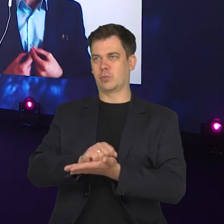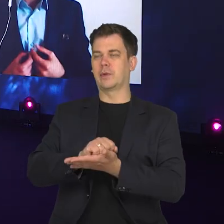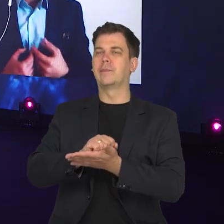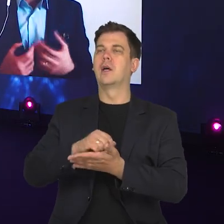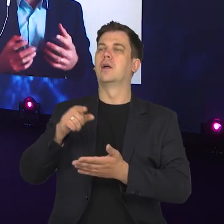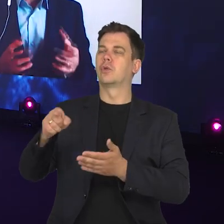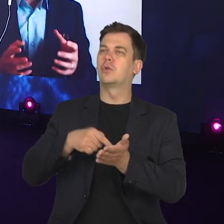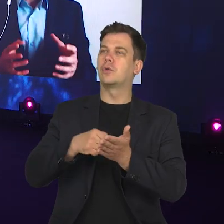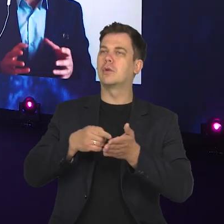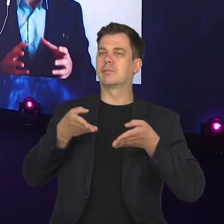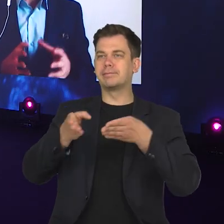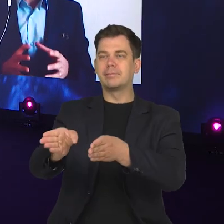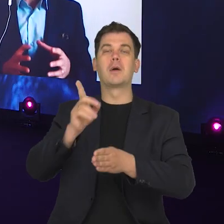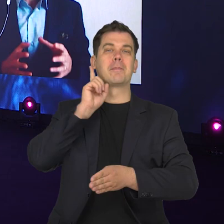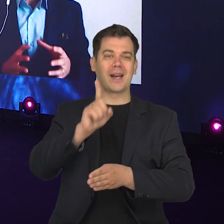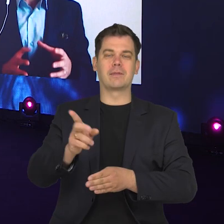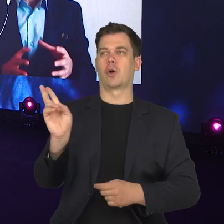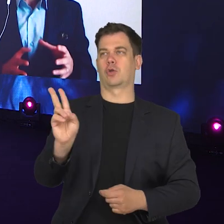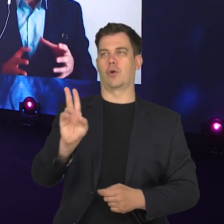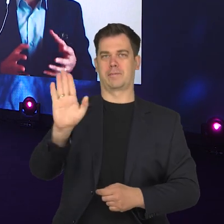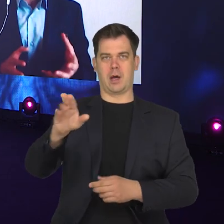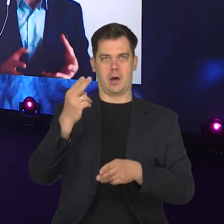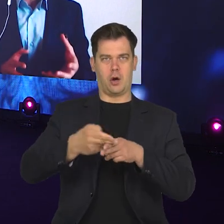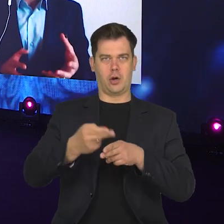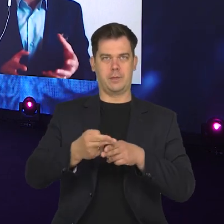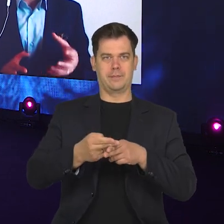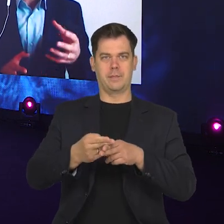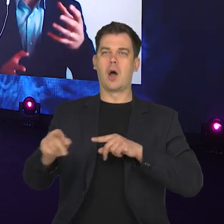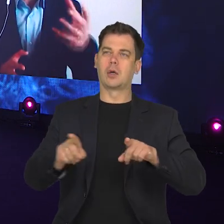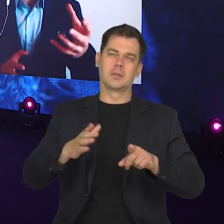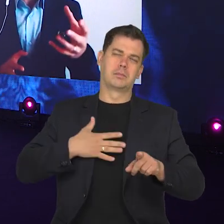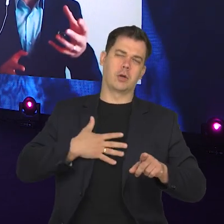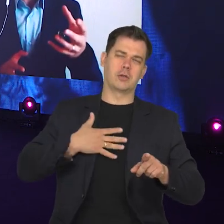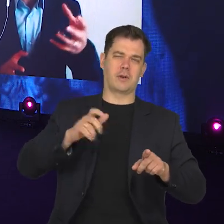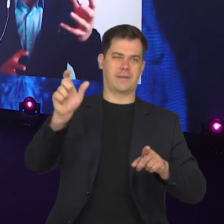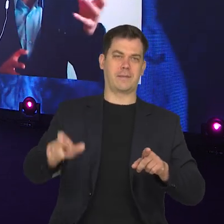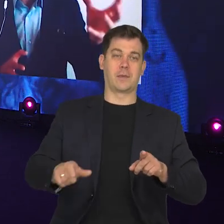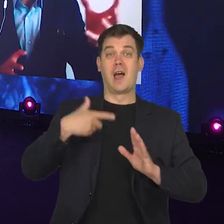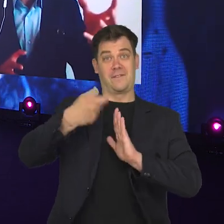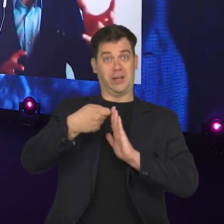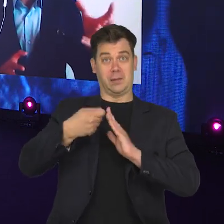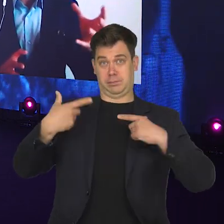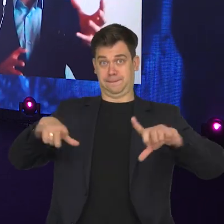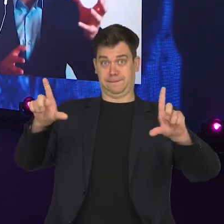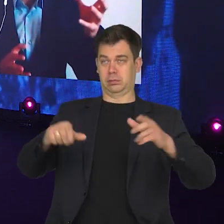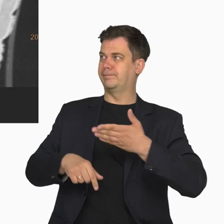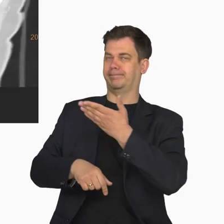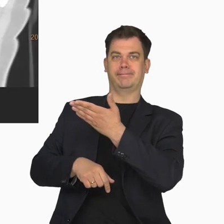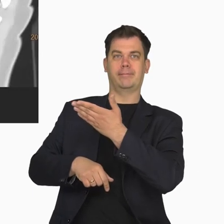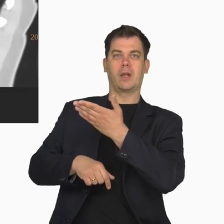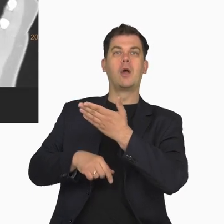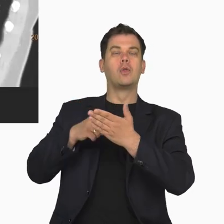podwórka. Opcja, która dotyczy osób rzeczywiście chorych, czyli takich, których podejrzewamy. Na tych filmikach są